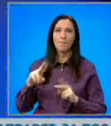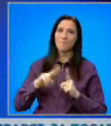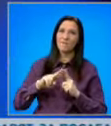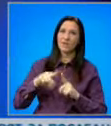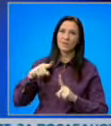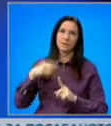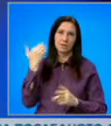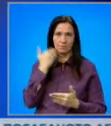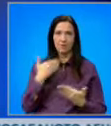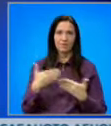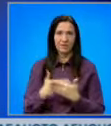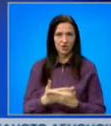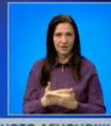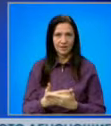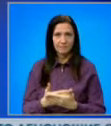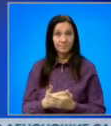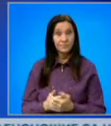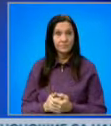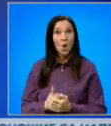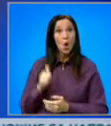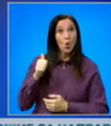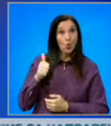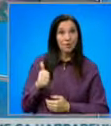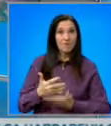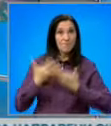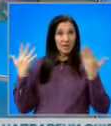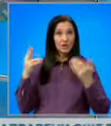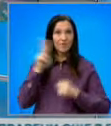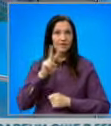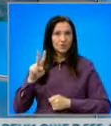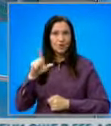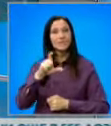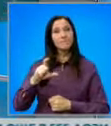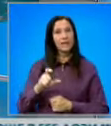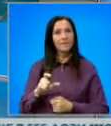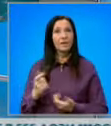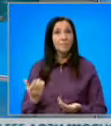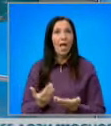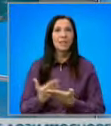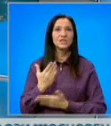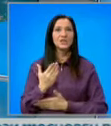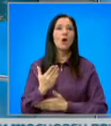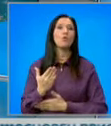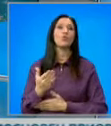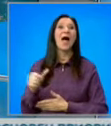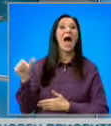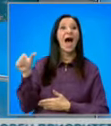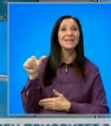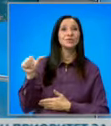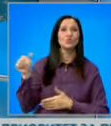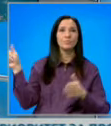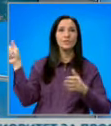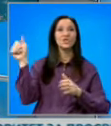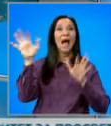Терзийска. Здравей! Добър вечер! Утре, в празничния 22 септември, е началото на астрономическата